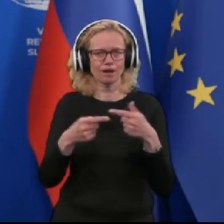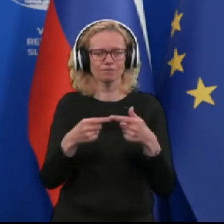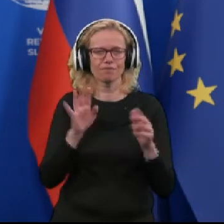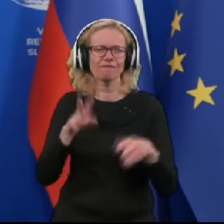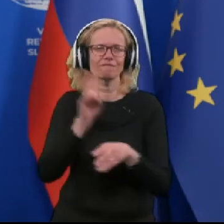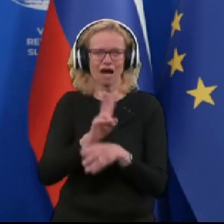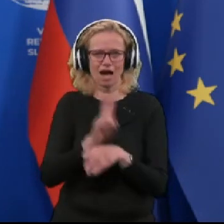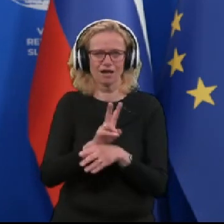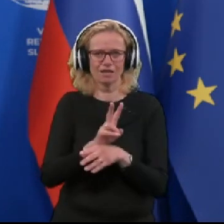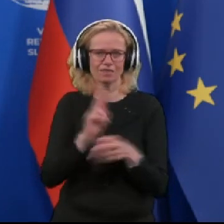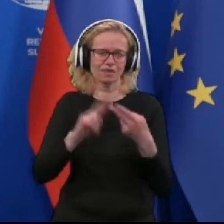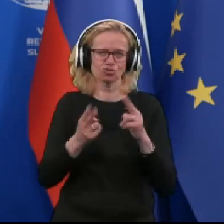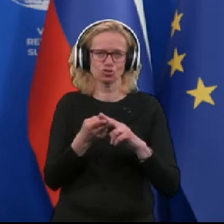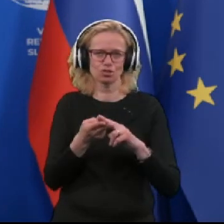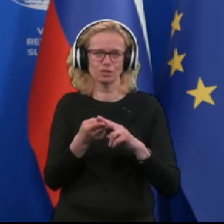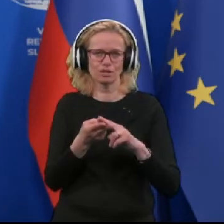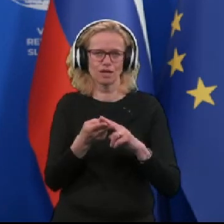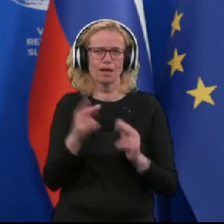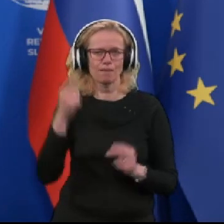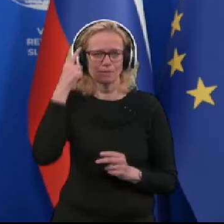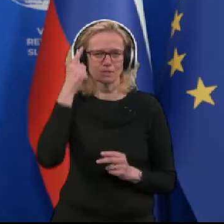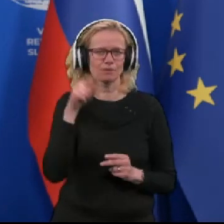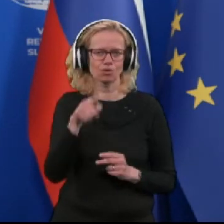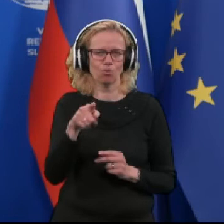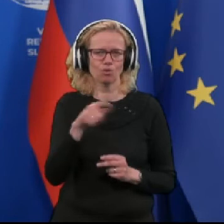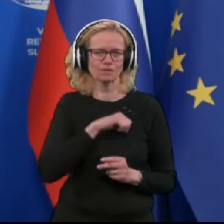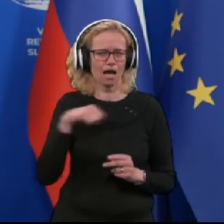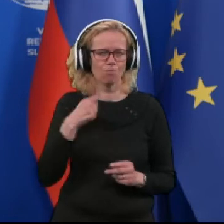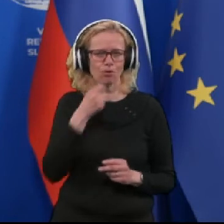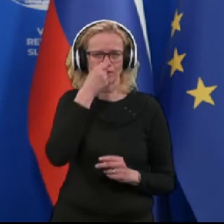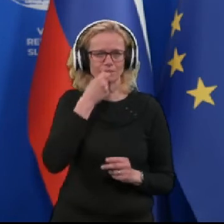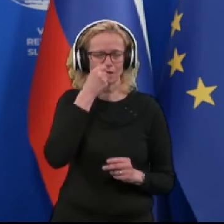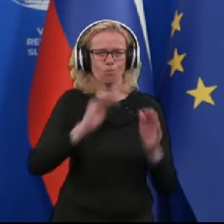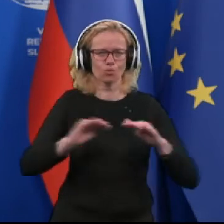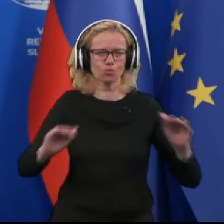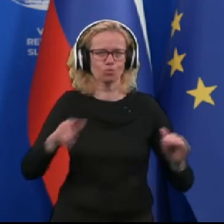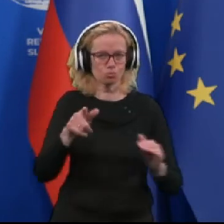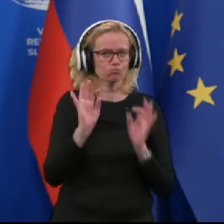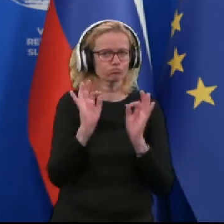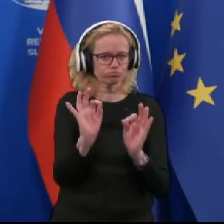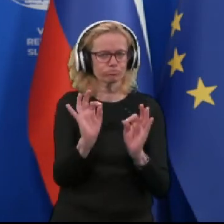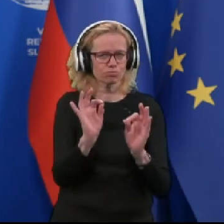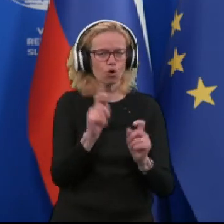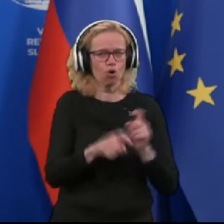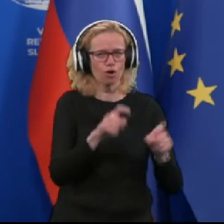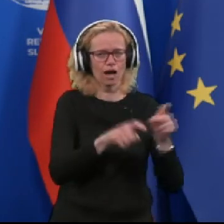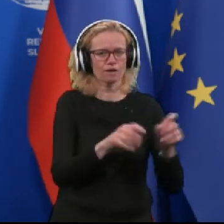in mislim, da je to samo testiranje otrok koraku v pravo smer.